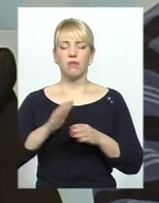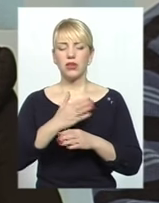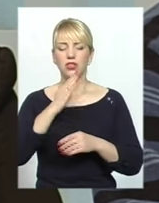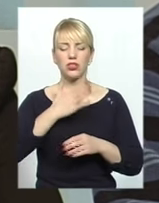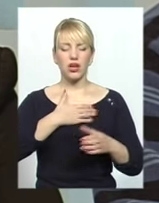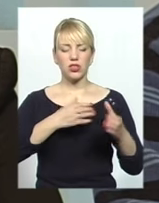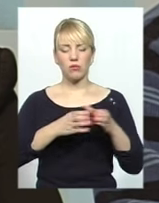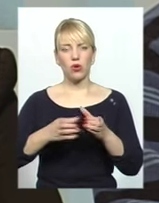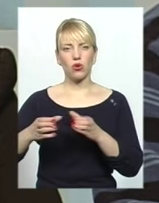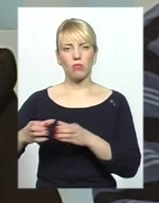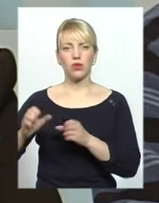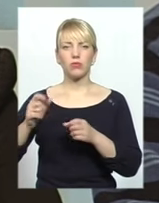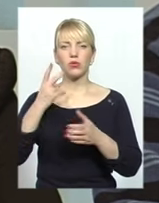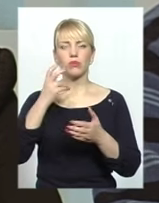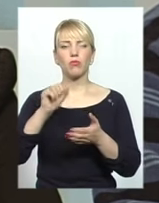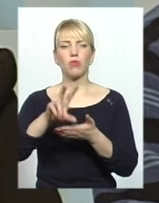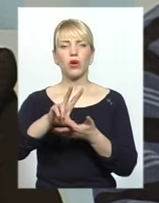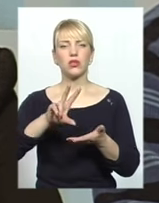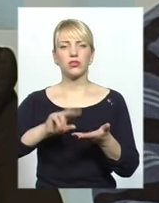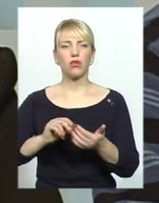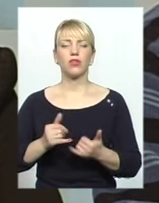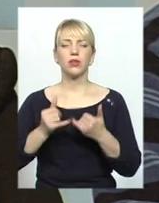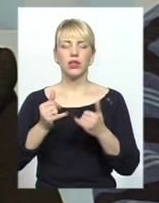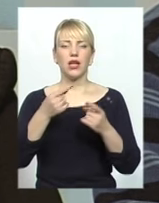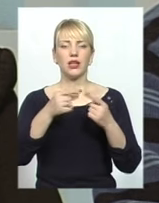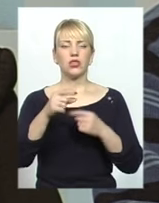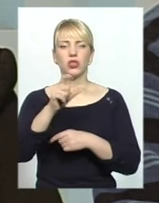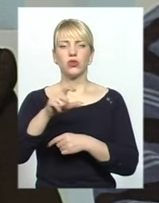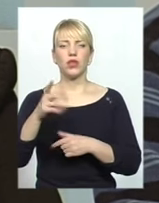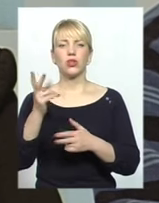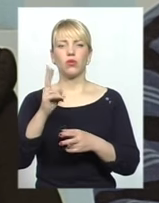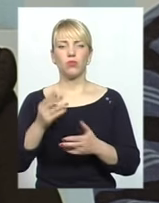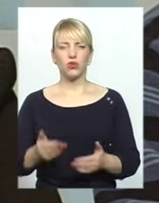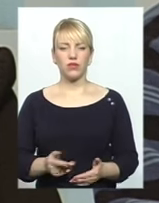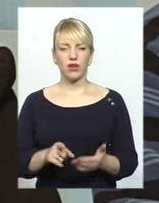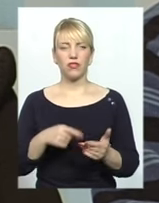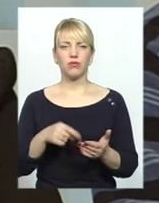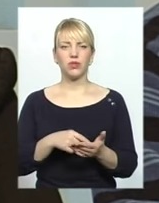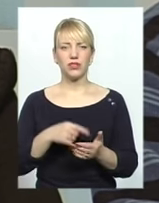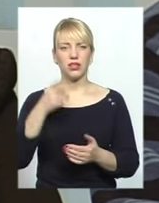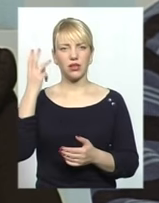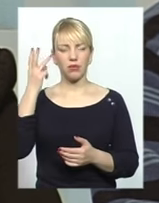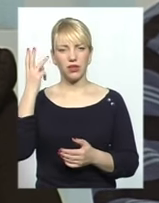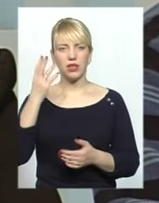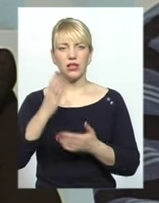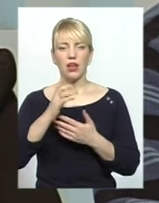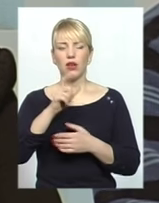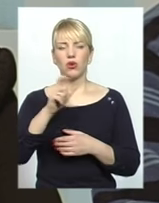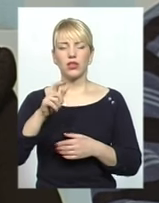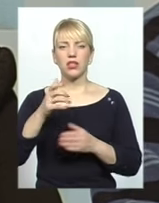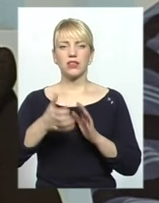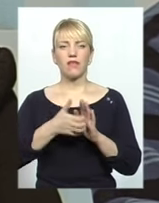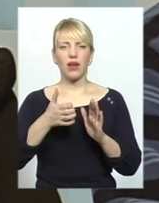толерантно і до других людей, які проживають в місті Хмельницькому. Адже багато є звадами, є люди, які